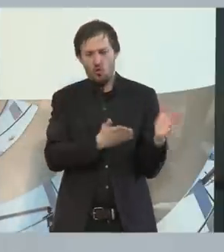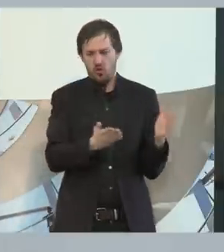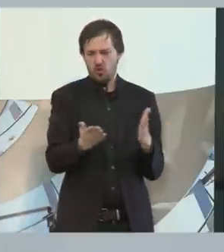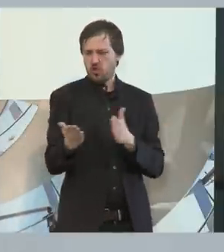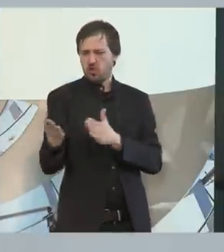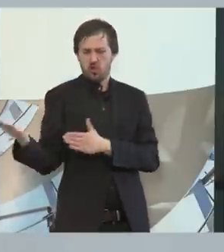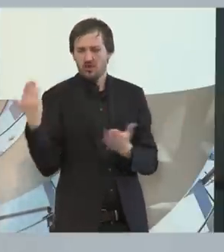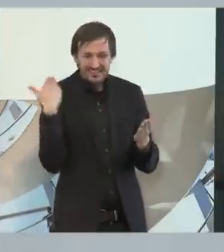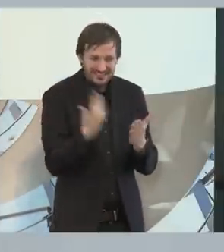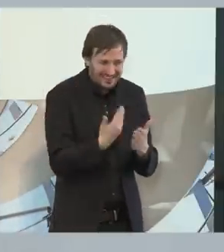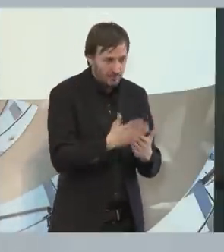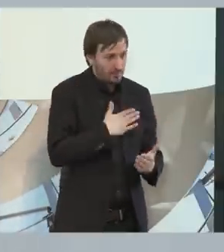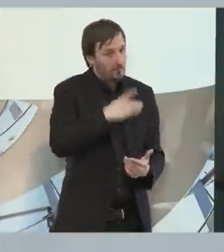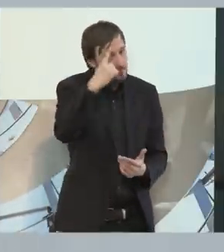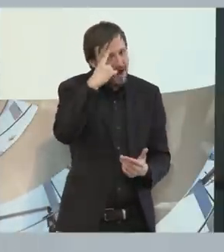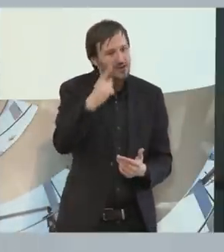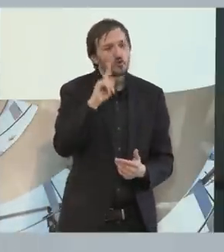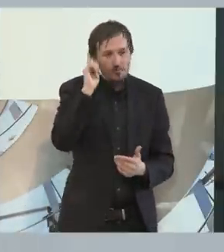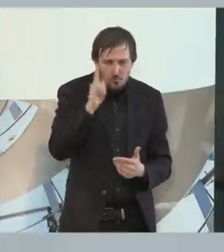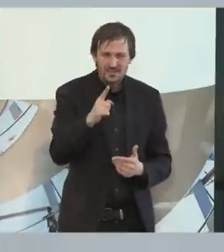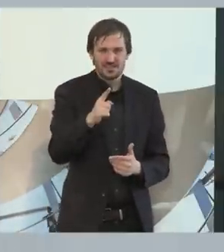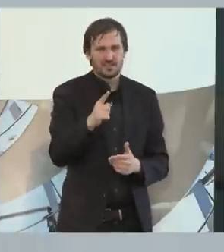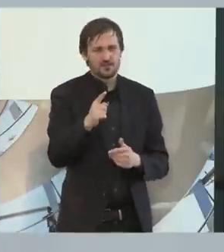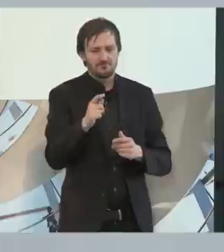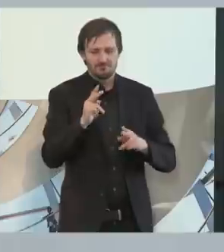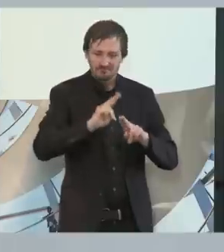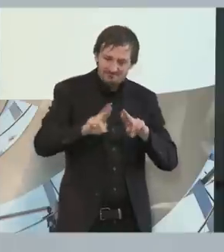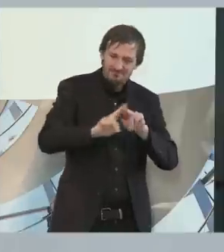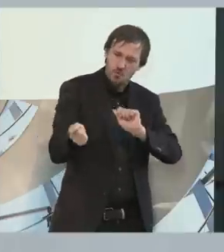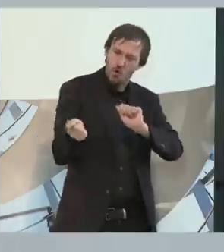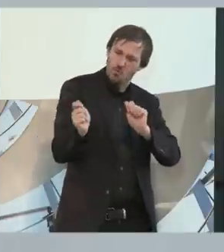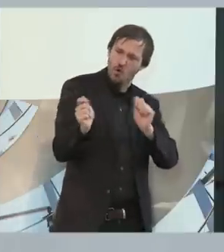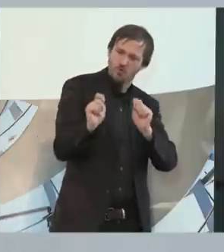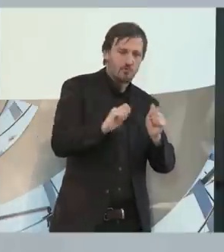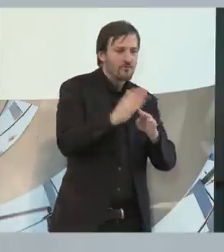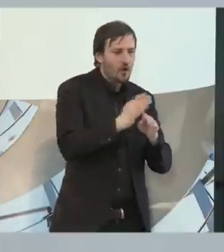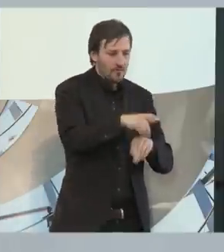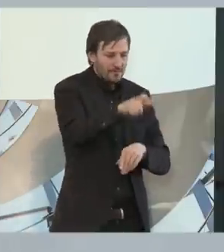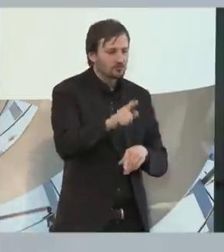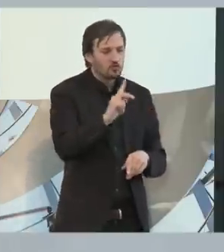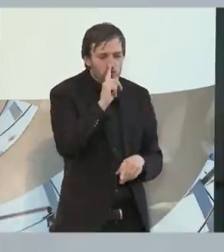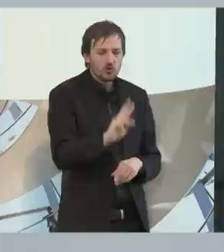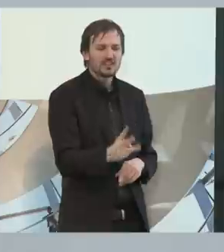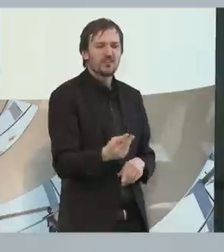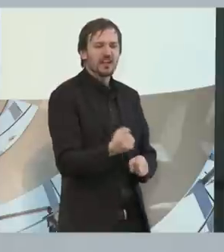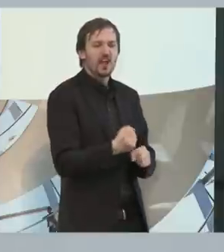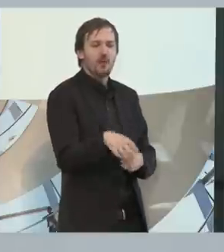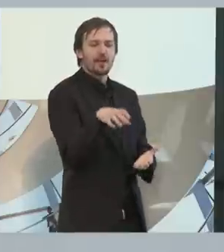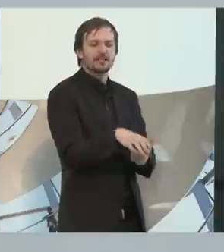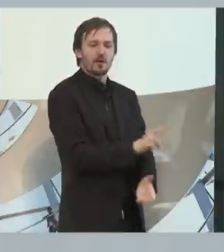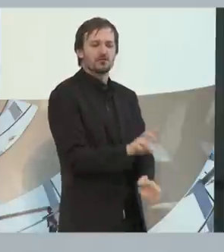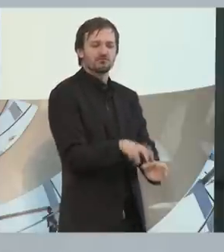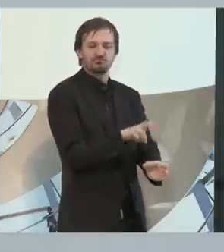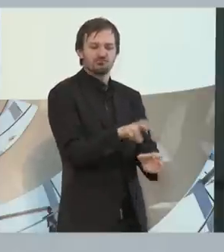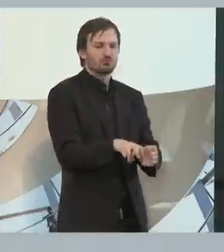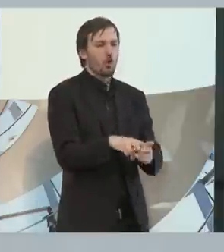schon, dass wir sehr daran arbeiten müssen, denn diese Menschen ist ja nicht mit einem zweiten Arbeitsmarkt gedient. Die ist auch nicht mit